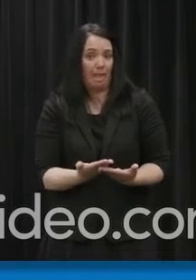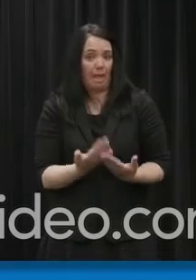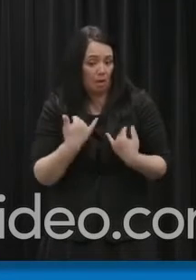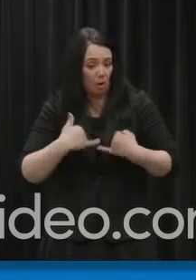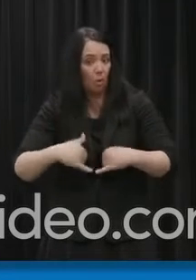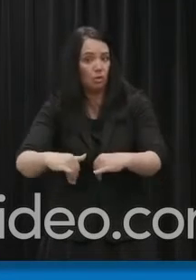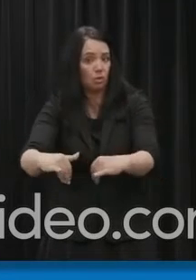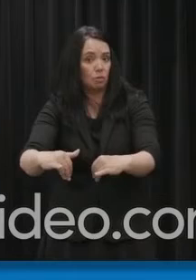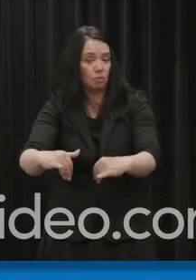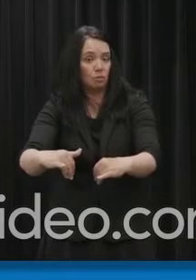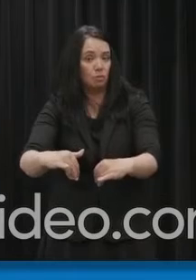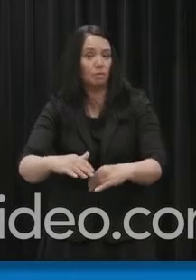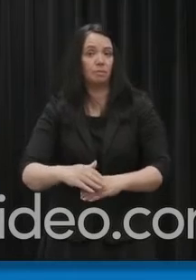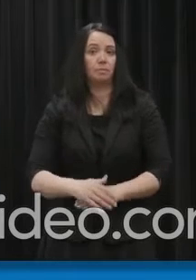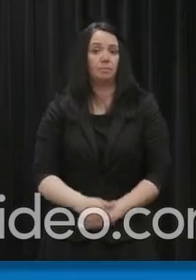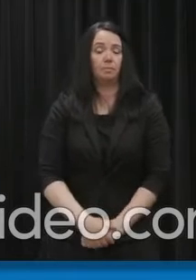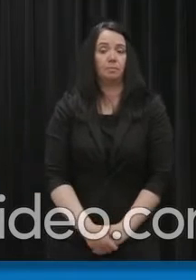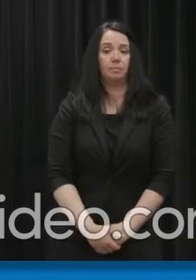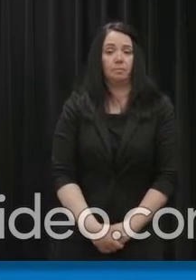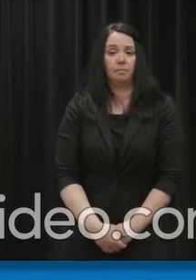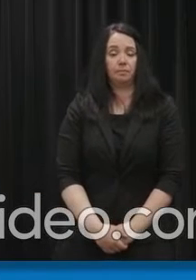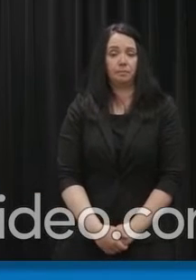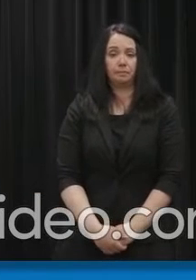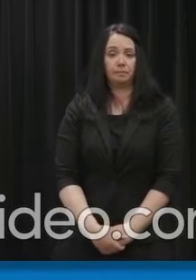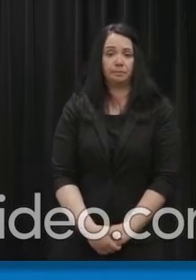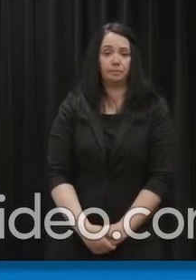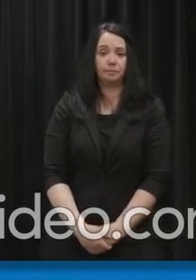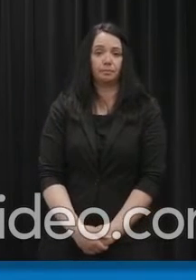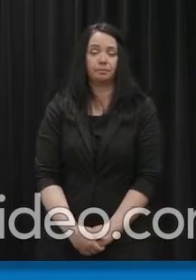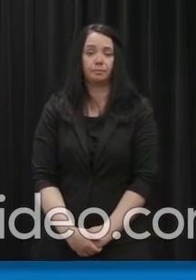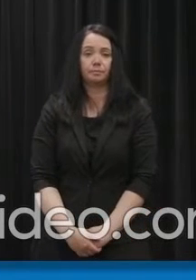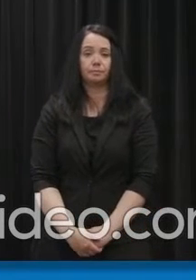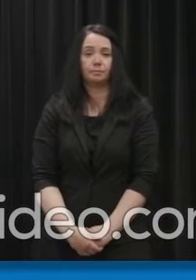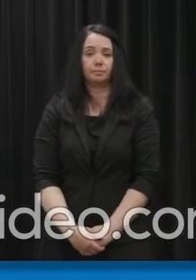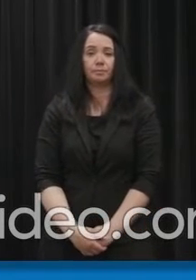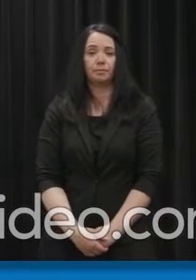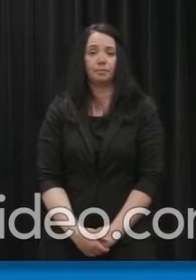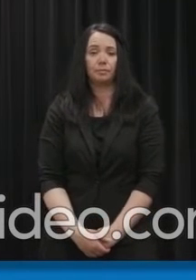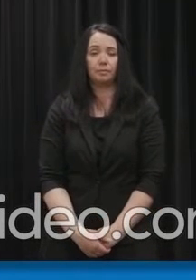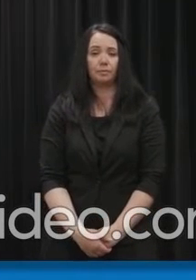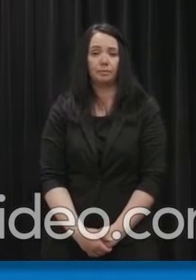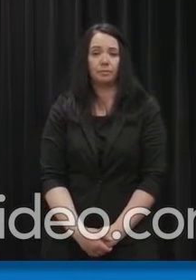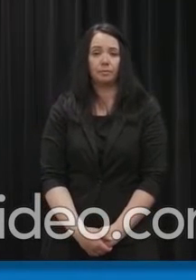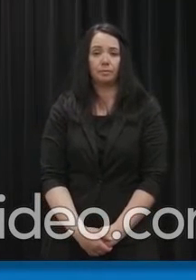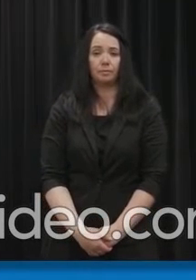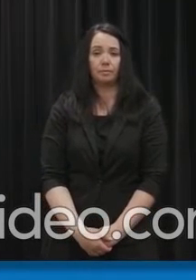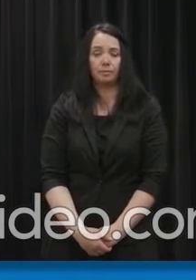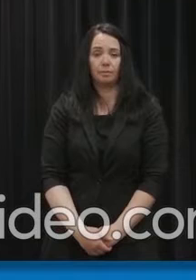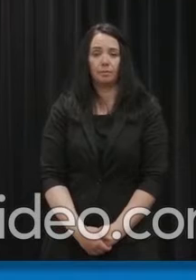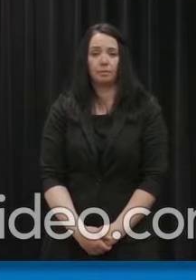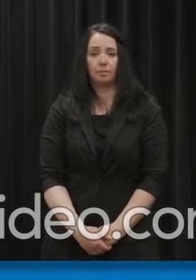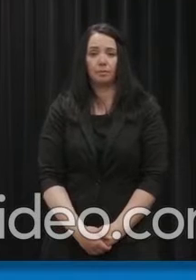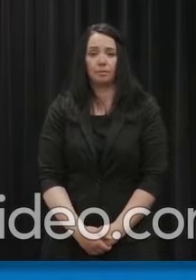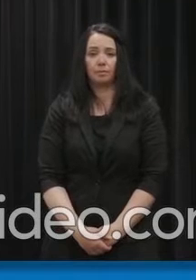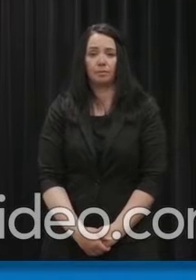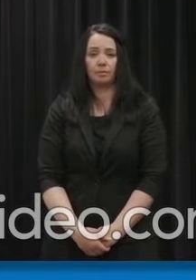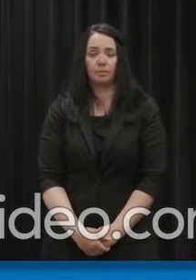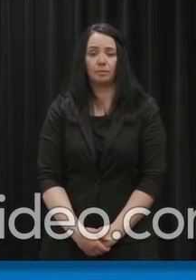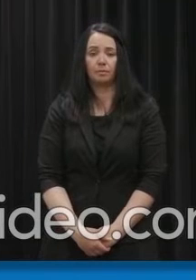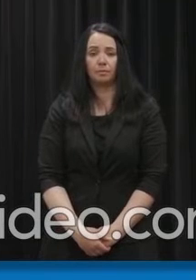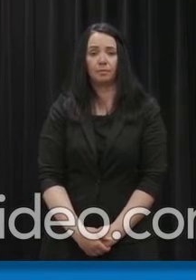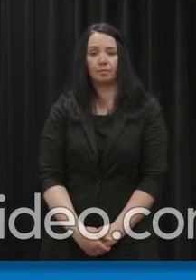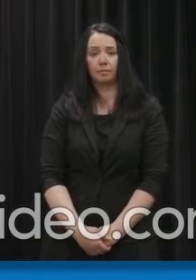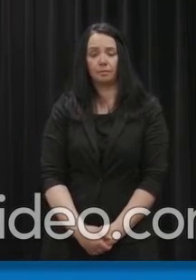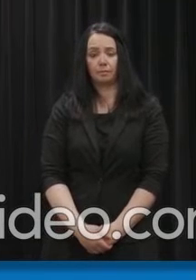Il y a des gens dans nos communautés qui travaillent dur pour faire face à l'épidémie et dont le travail comporte les mêmes risques que ceux